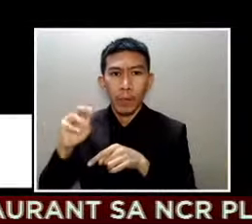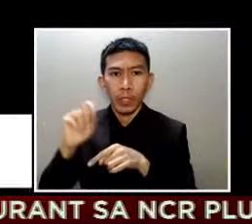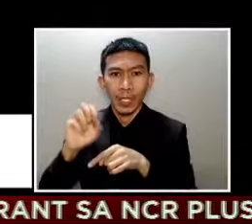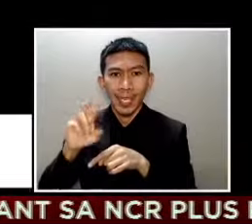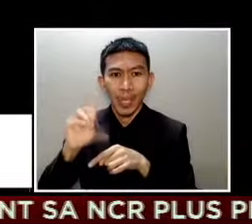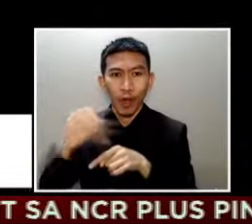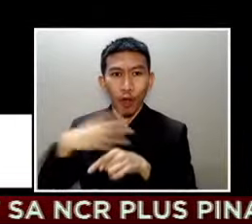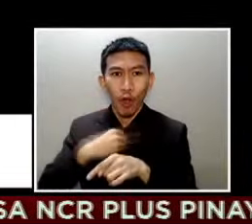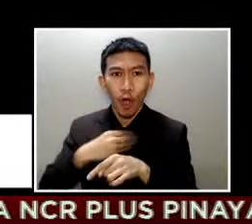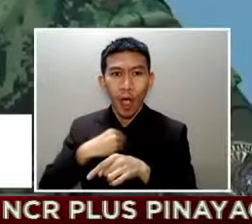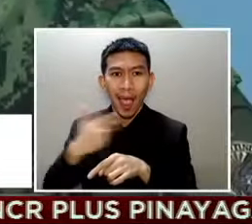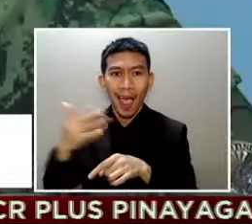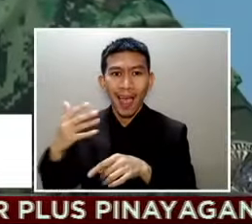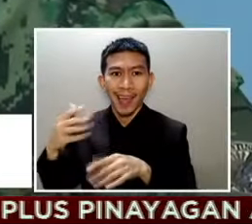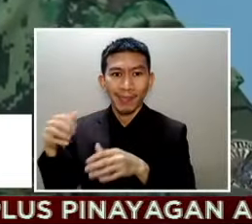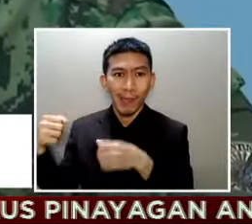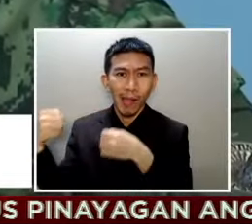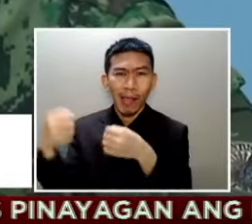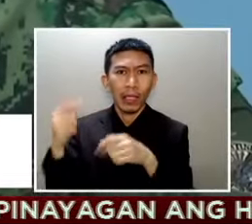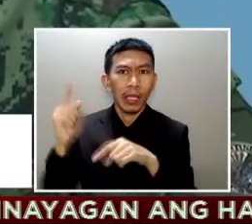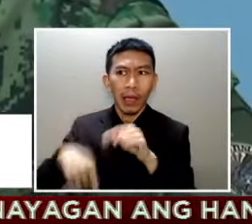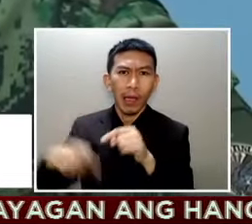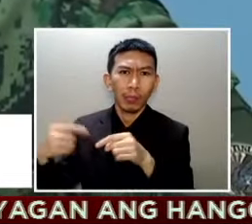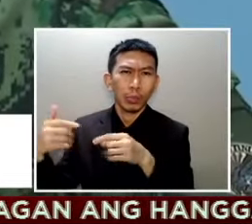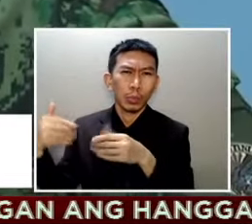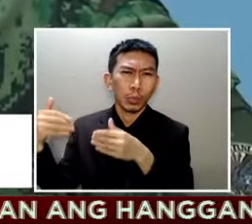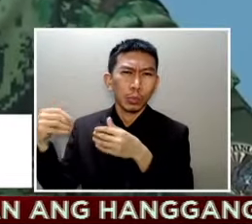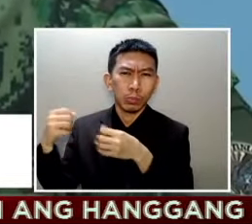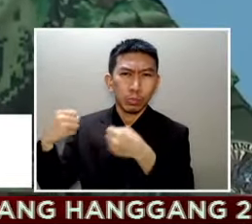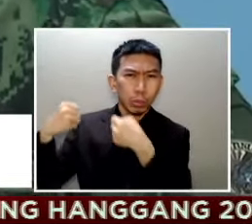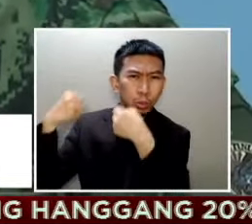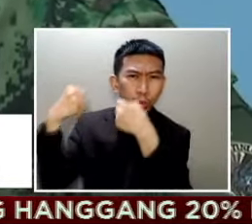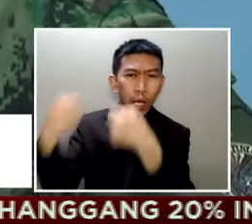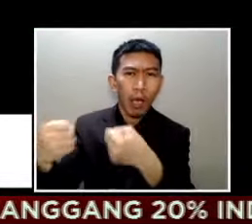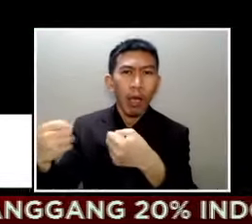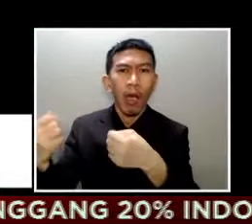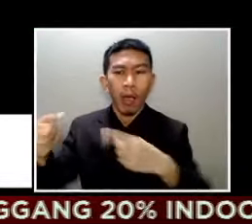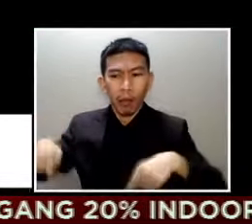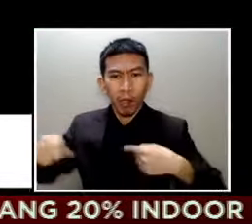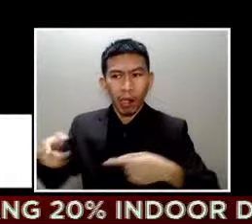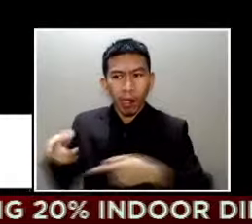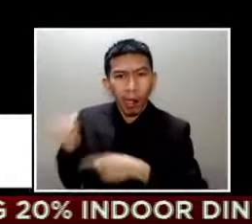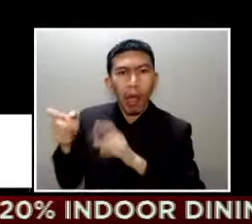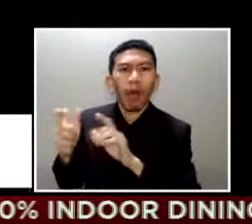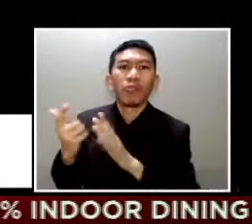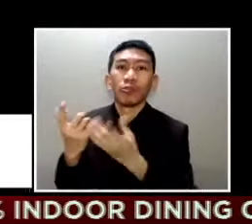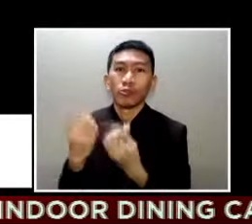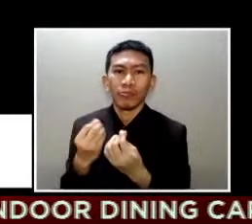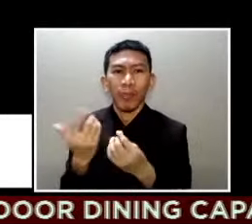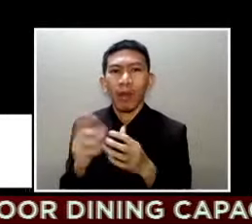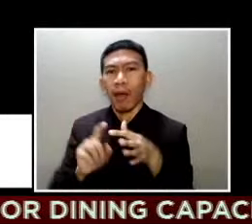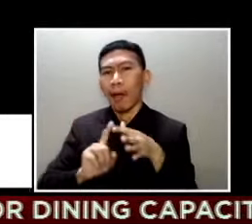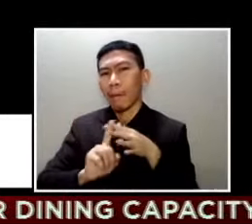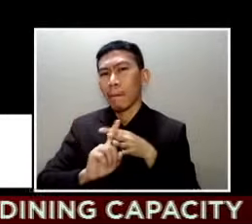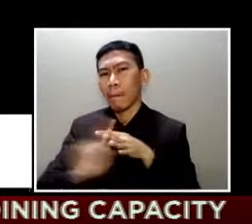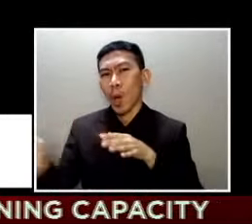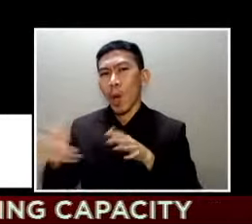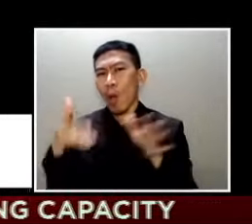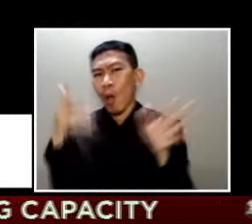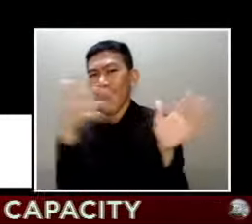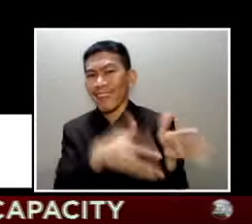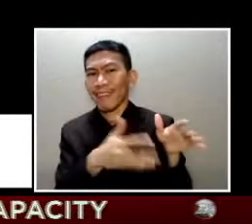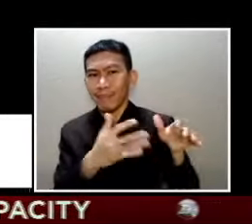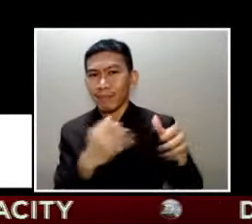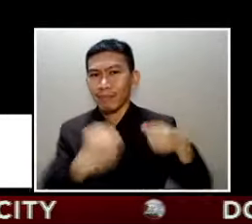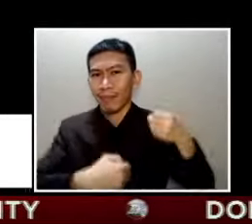Hindi na makatakbo kasi butas ni ng dalawang gulong sarap inabando nila Nakatakas ang tatlong suspect at inabando na